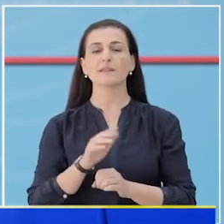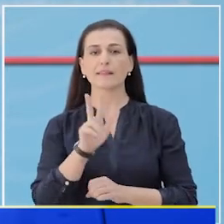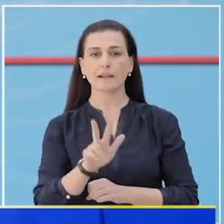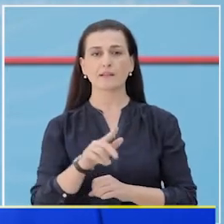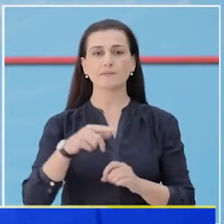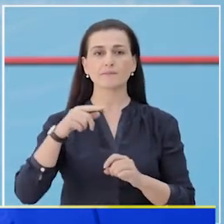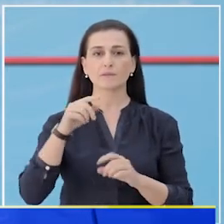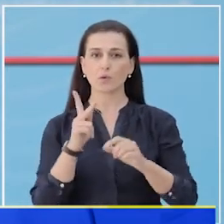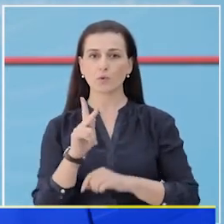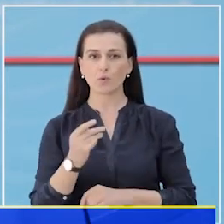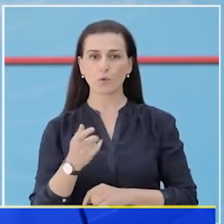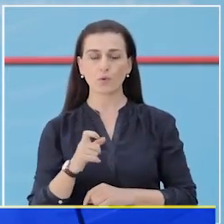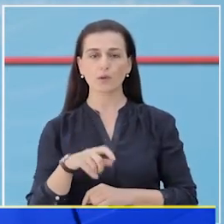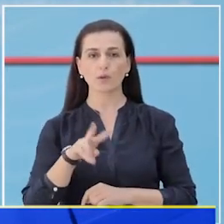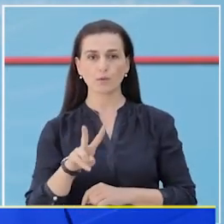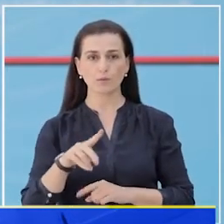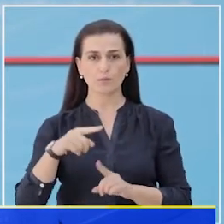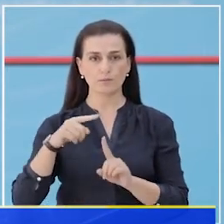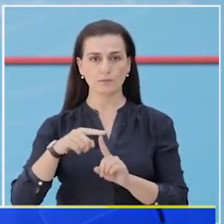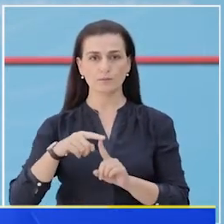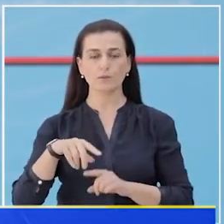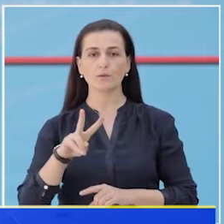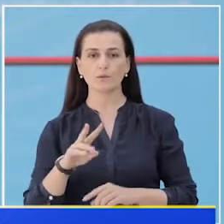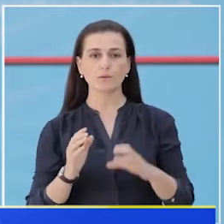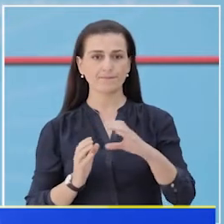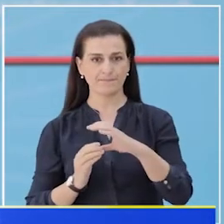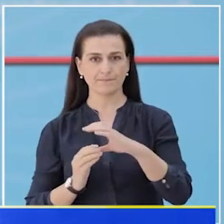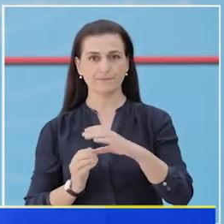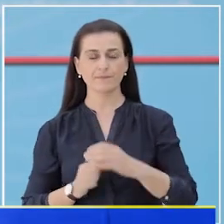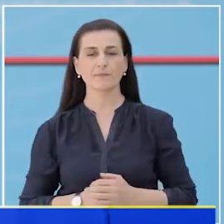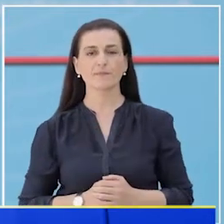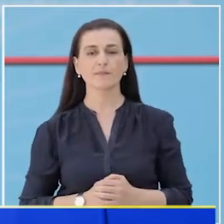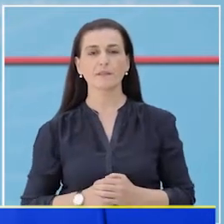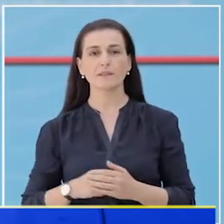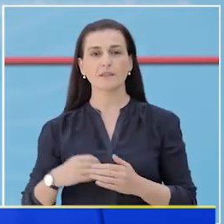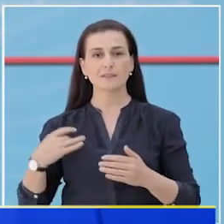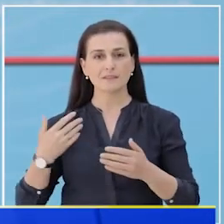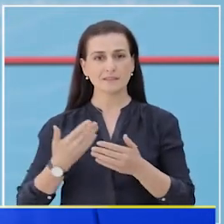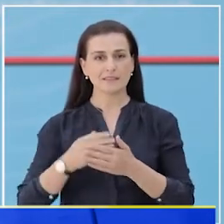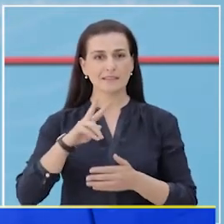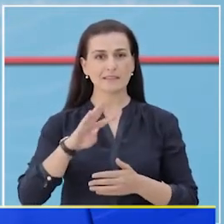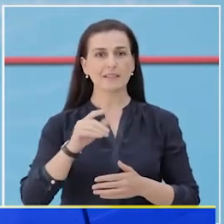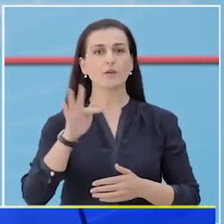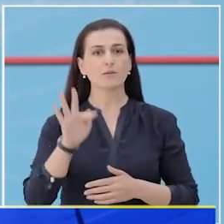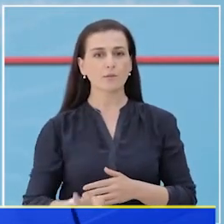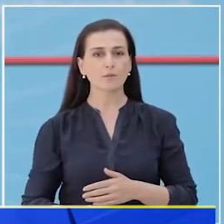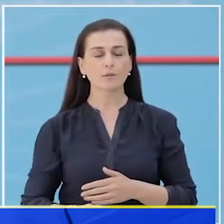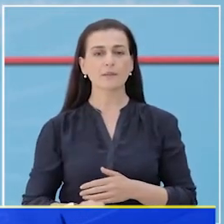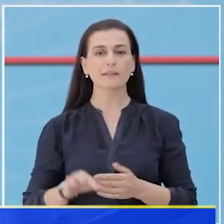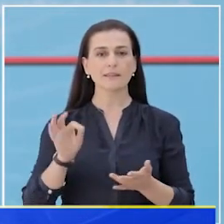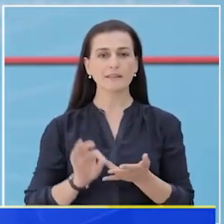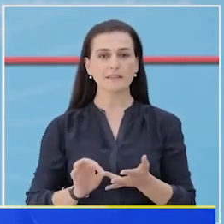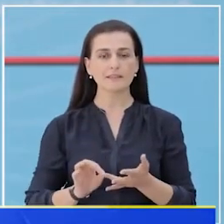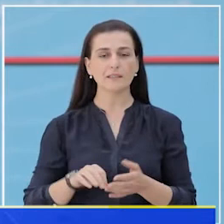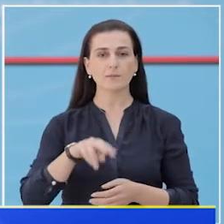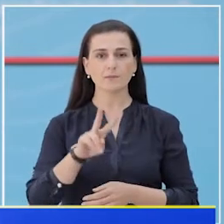nga të cilat 3 raste janë në kruj, 2 raste në Tiran dhe 2 raste në Shkoder. Gjatë 24 orëve të fundit